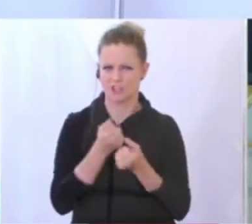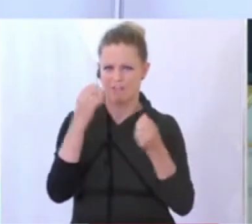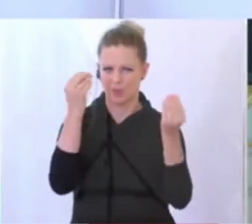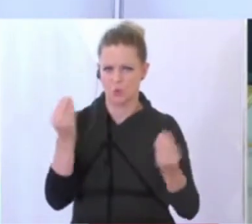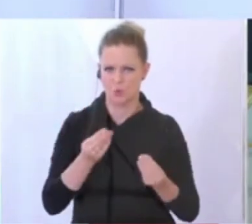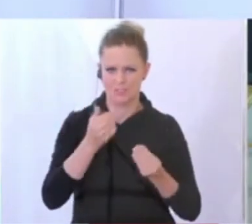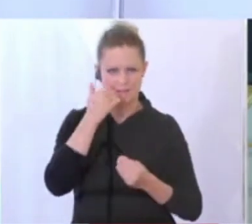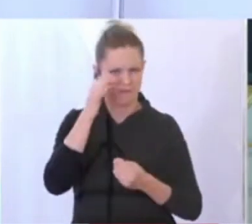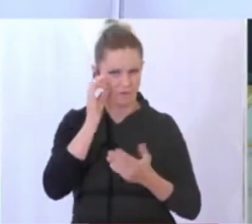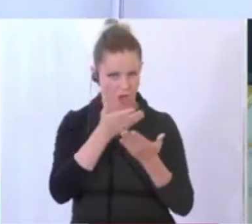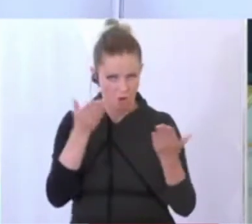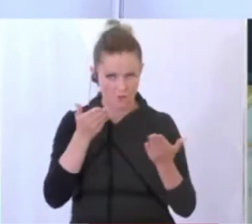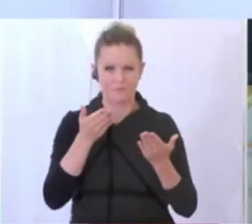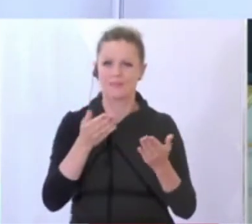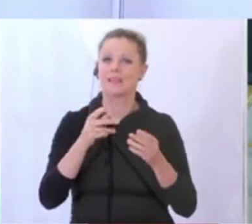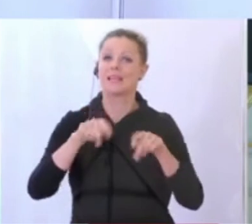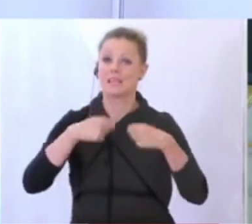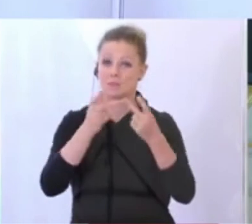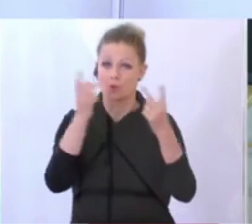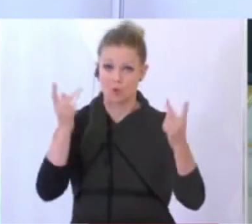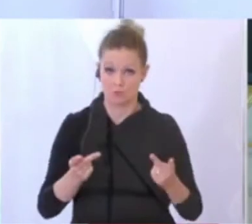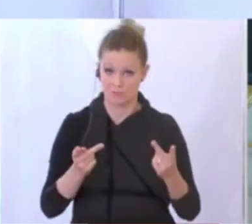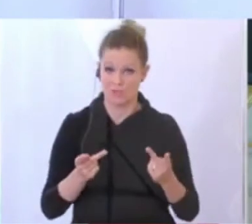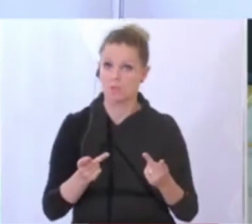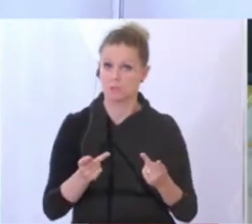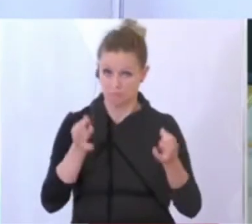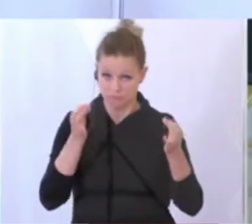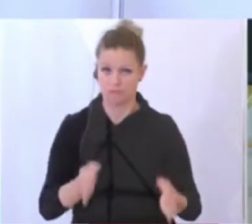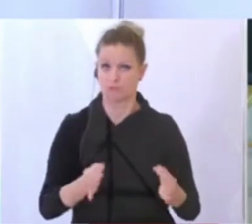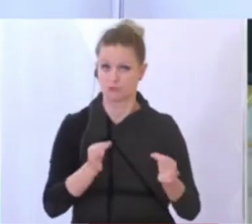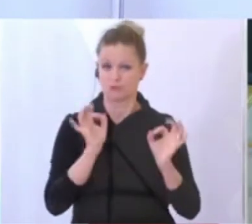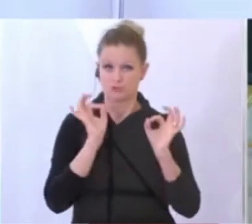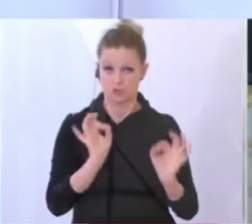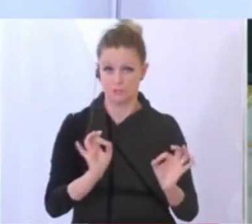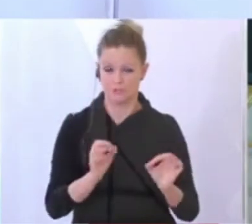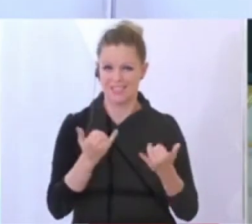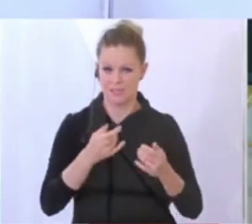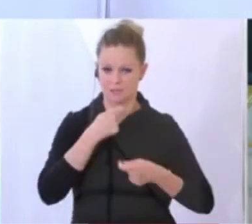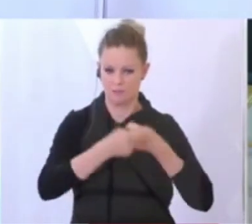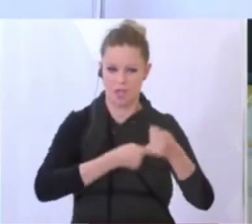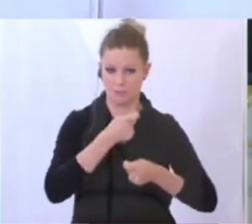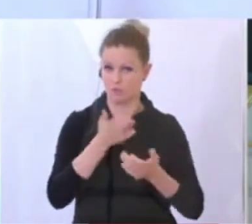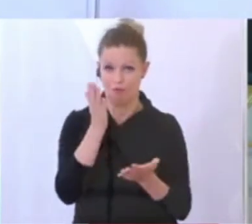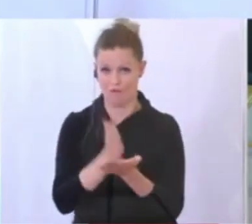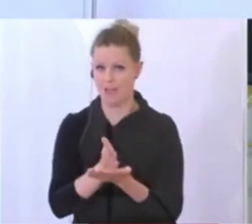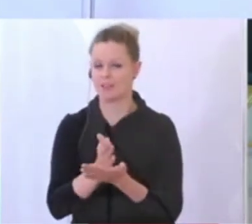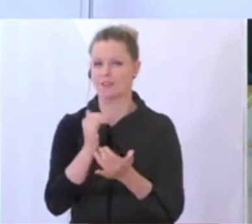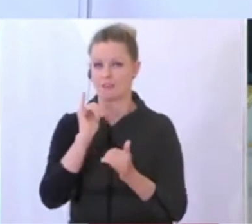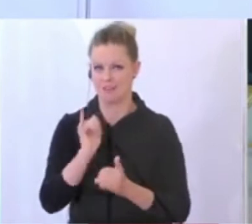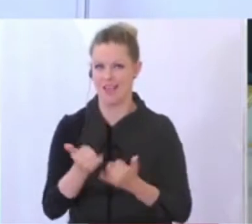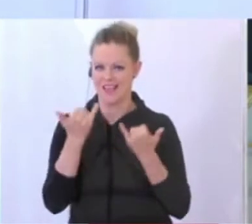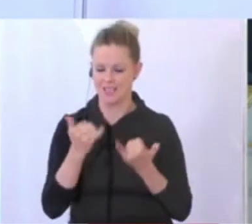Künstler. Da gibt es ein Konzept in der Tat. Das ist nicht nur in Ausarbeitung. Das wäre fertig. Das wird eben